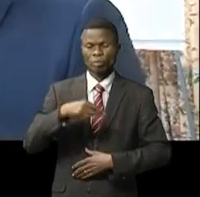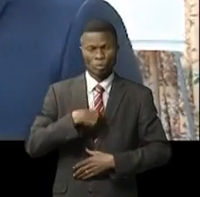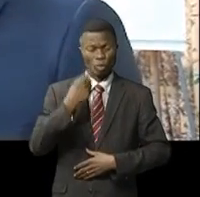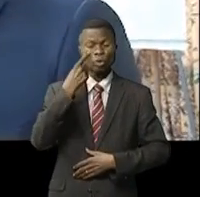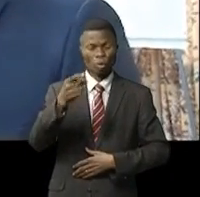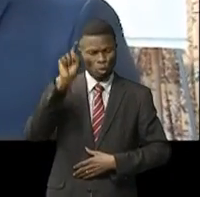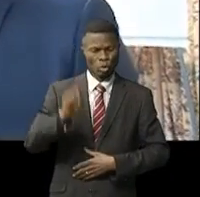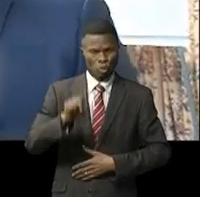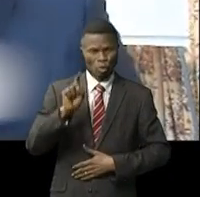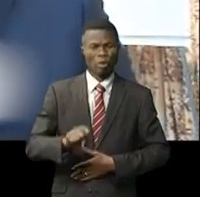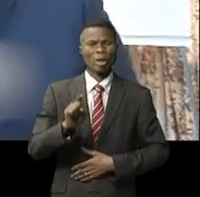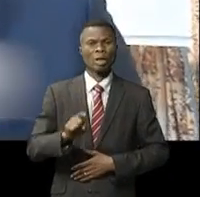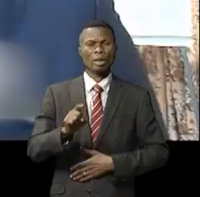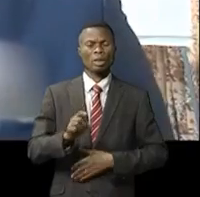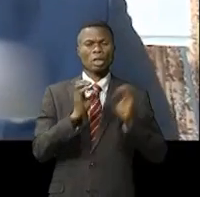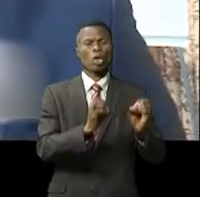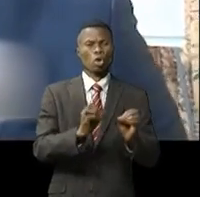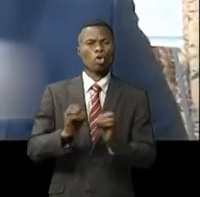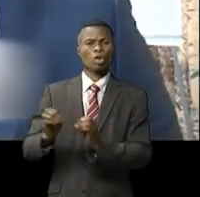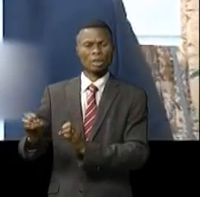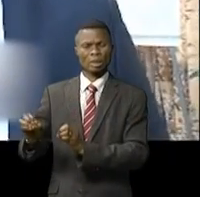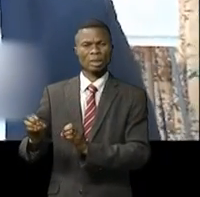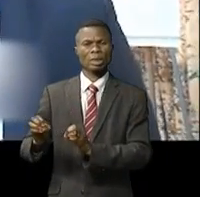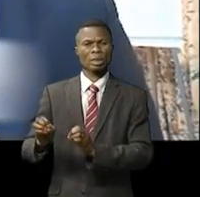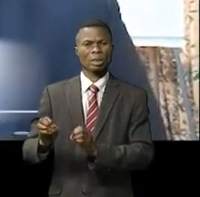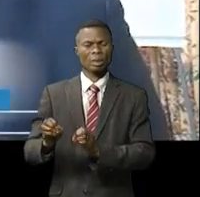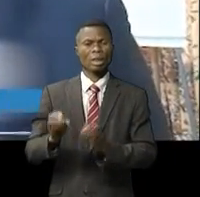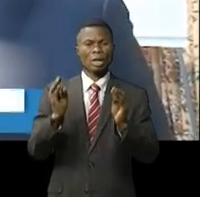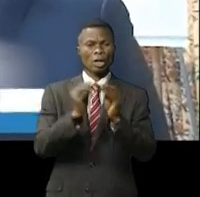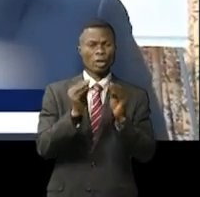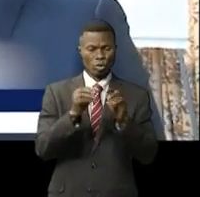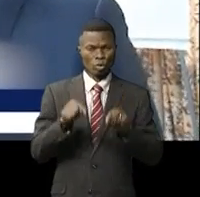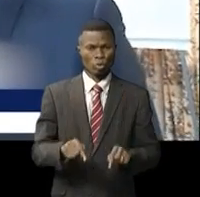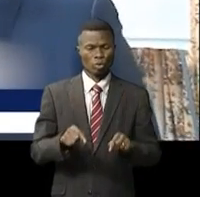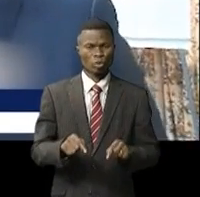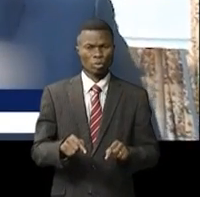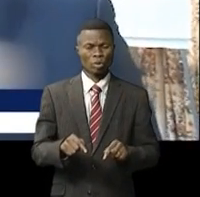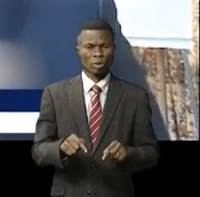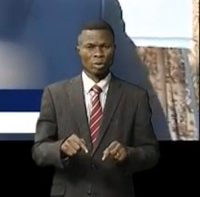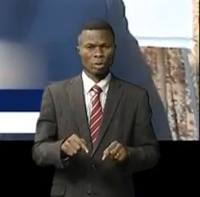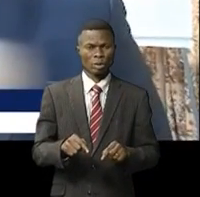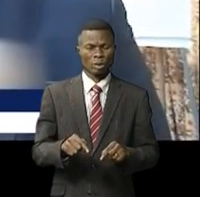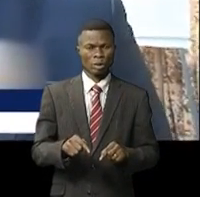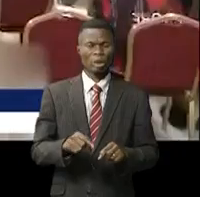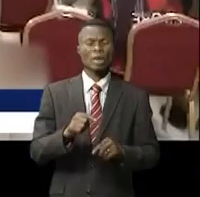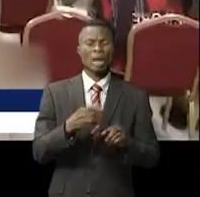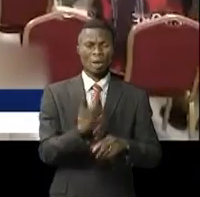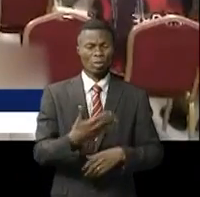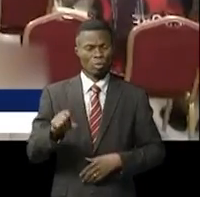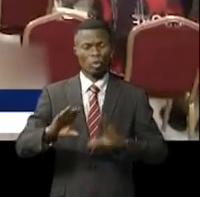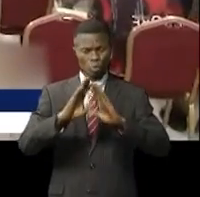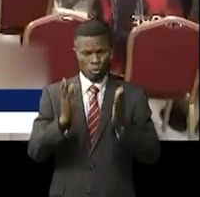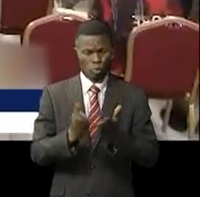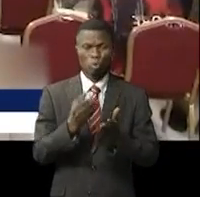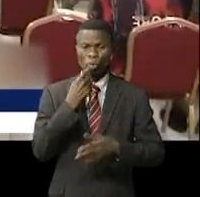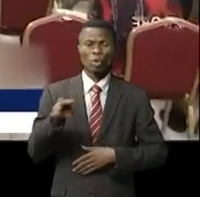obligation de pouvoir organiser ces assises logistiquement tout ce que nous